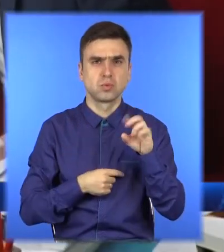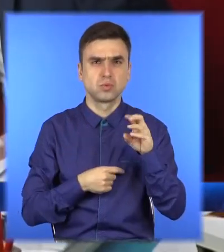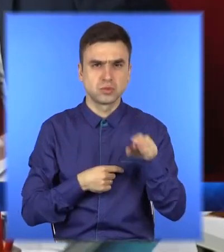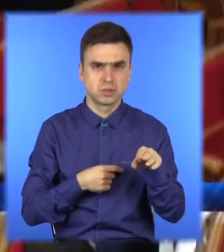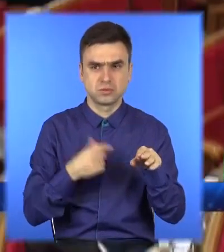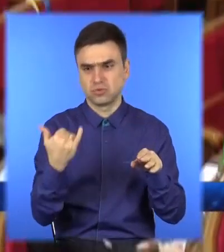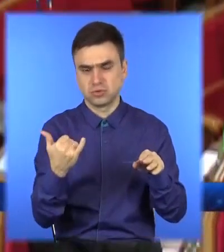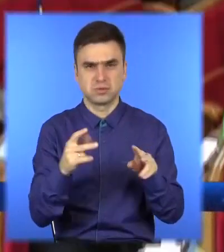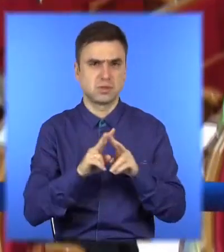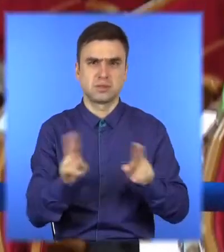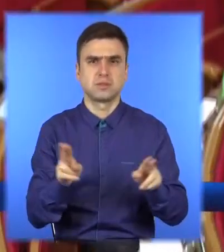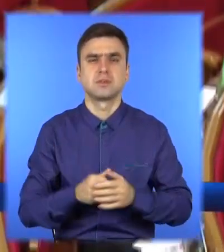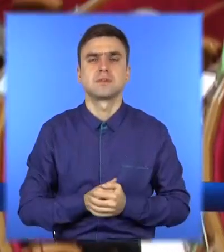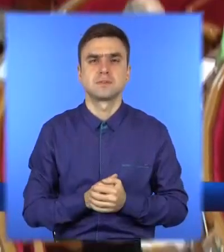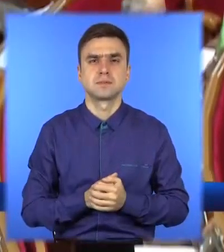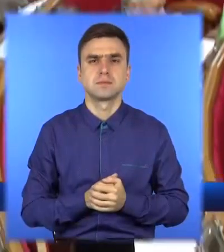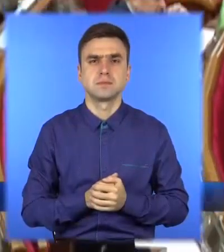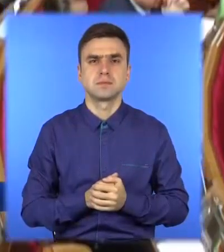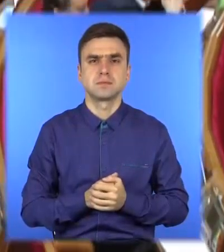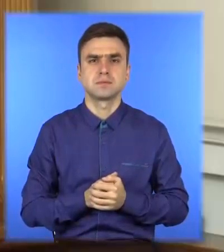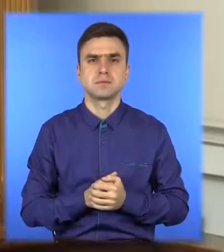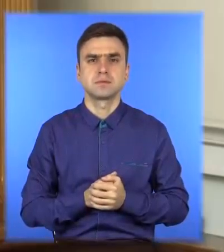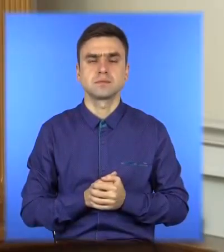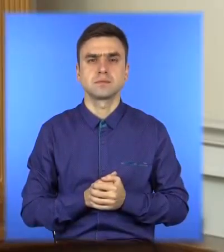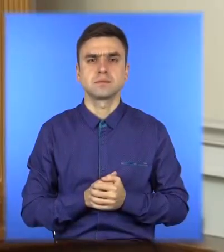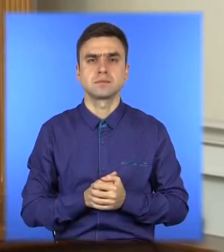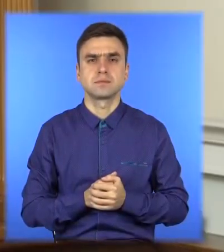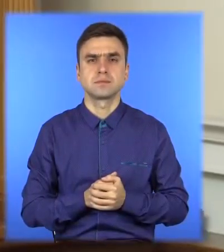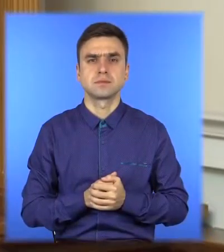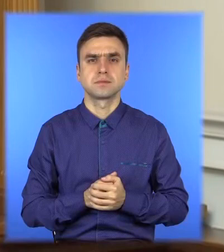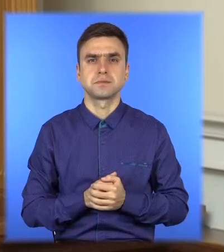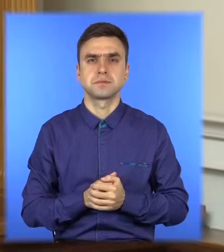трлн гривень. Андрій Чечель, Тамара Дмитренко. Перший міський з Києва.